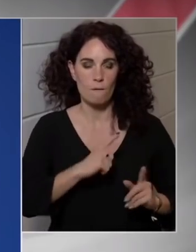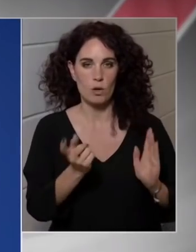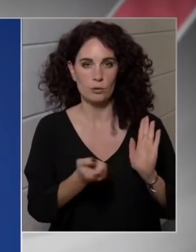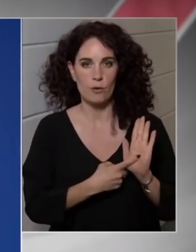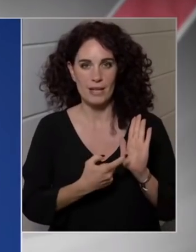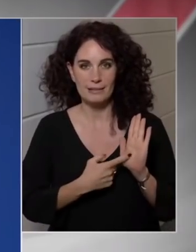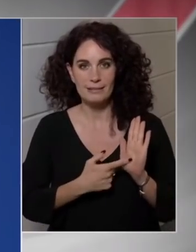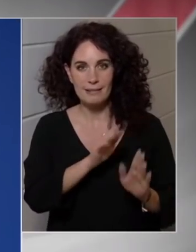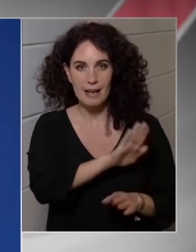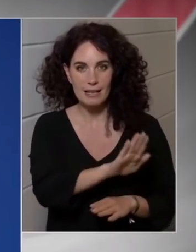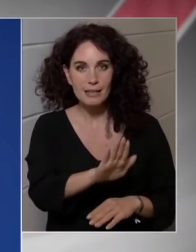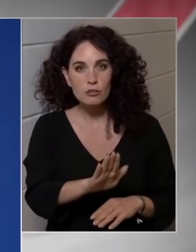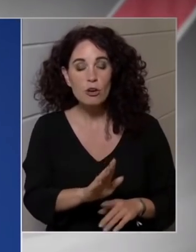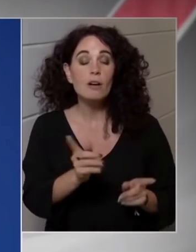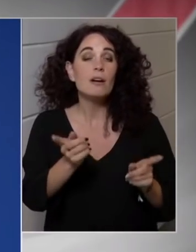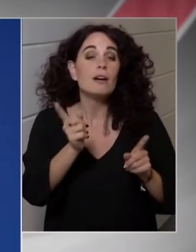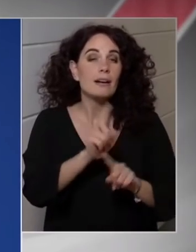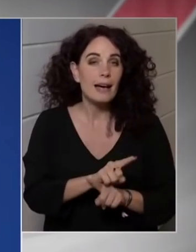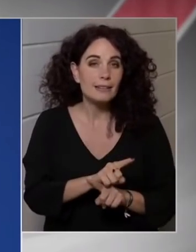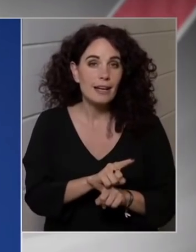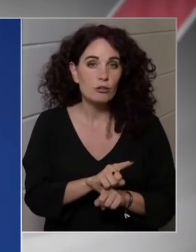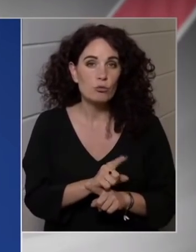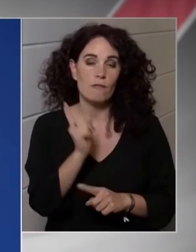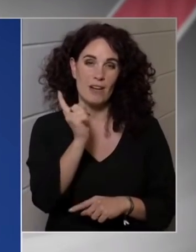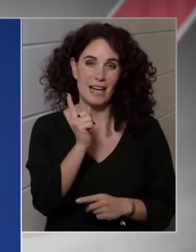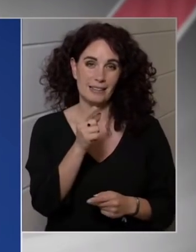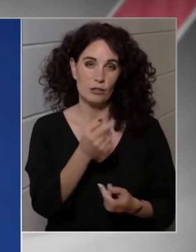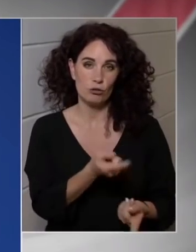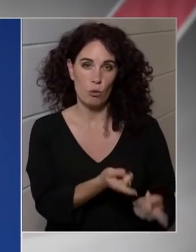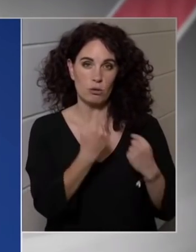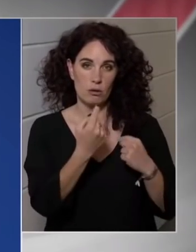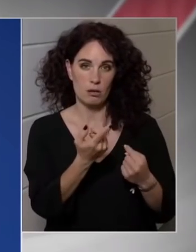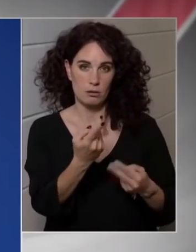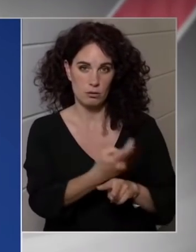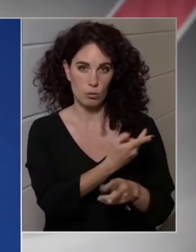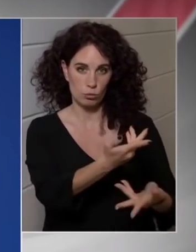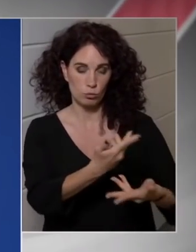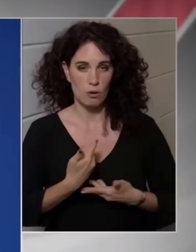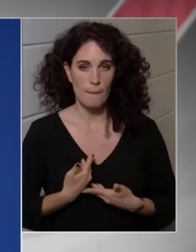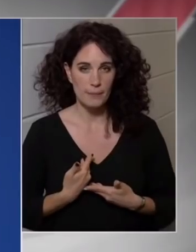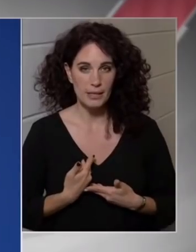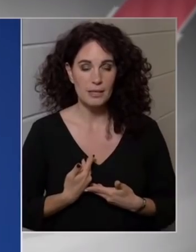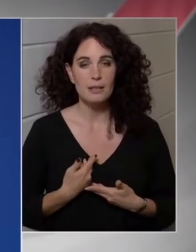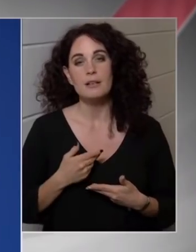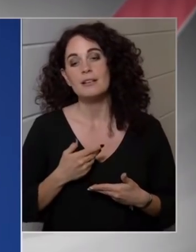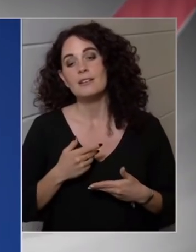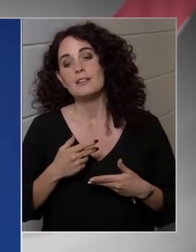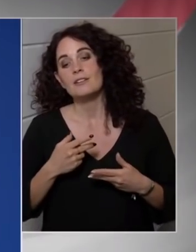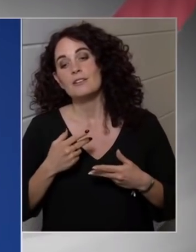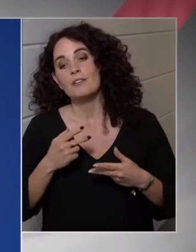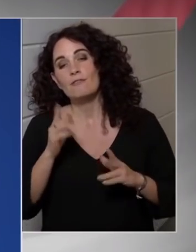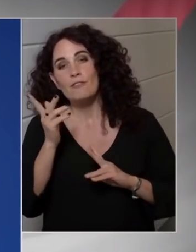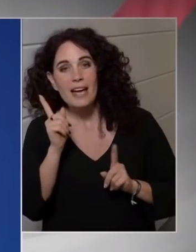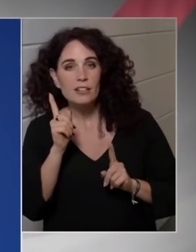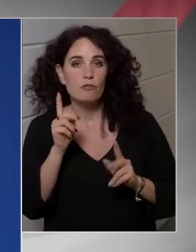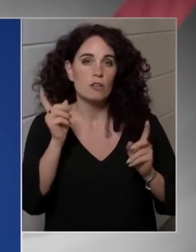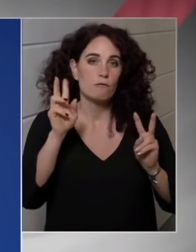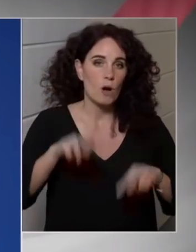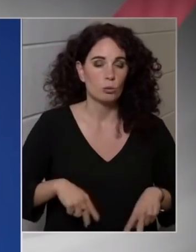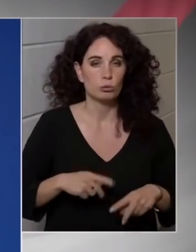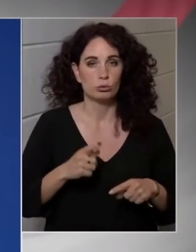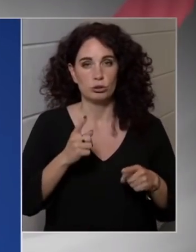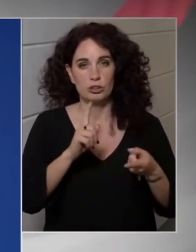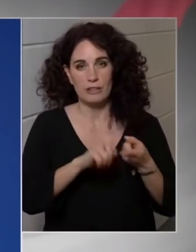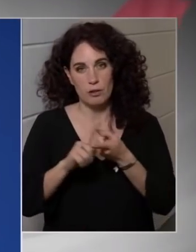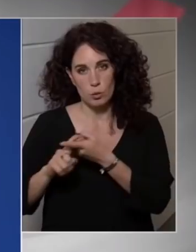és ráadásul vádak is onnan szoktak elhangzani éppen félt vagy varós orosz befolyásra való hivatkozás, nem